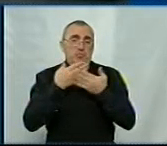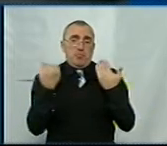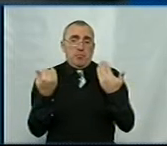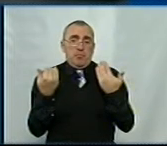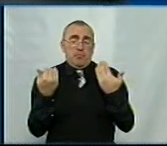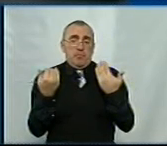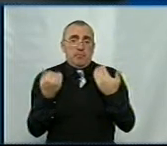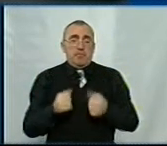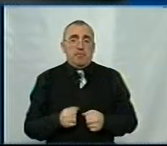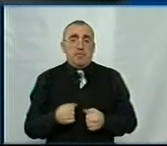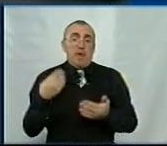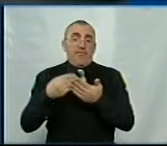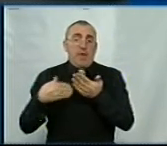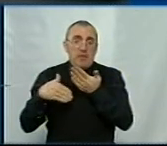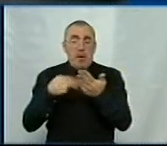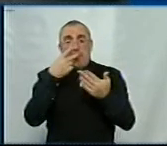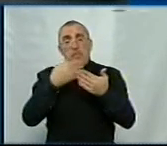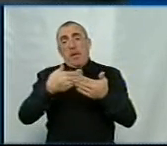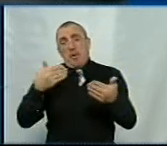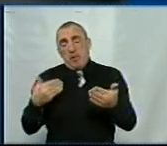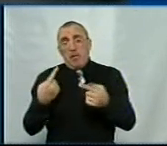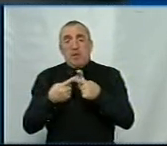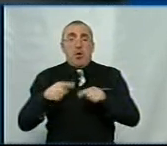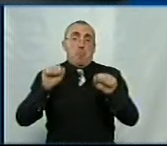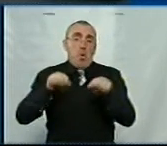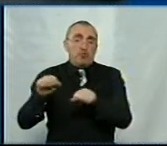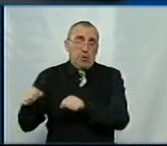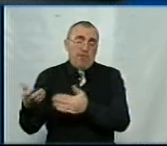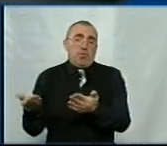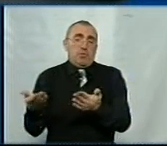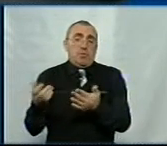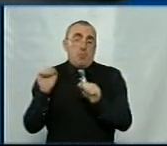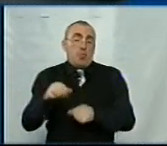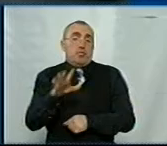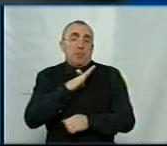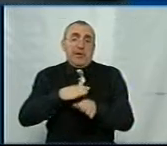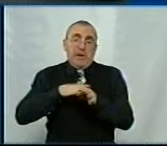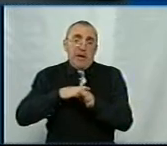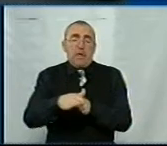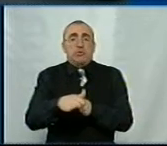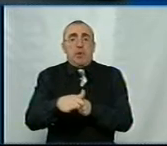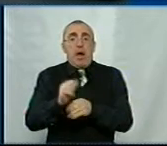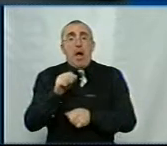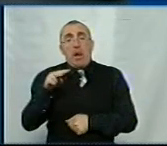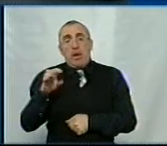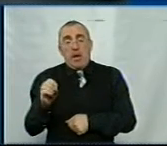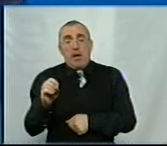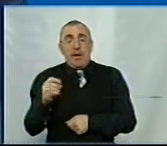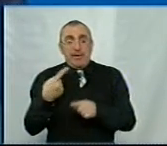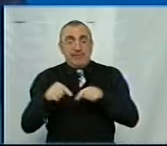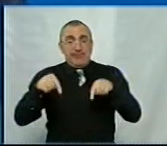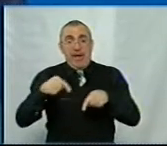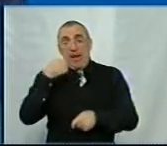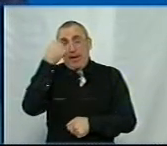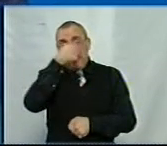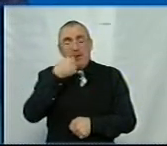Таке і фінансування передбачається, і такі можливості можуть бути реалізованими. Але на цей рік